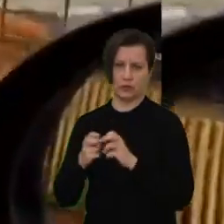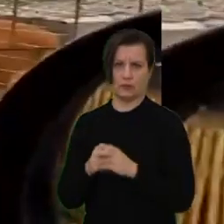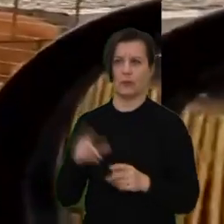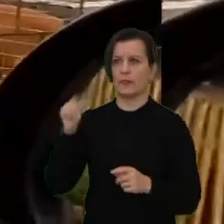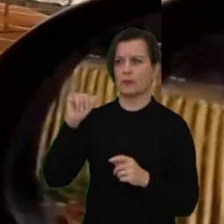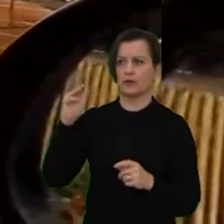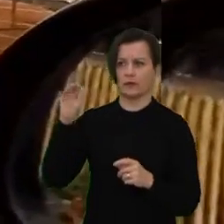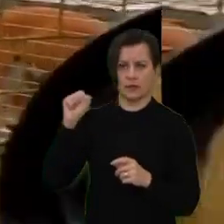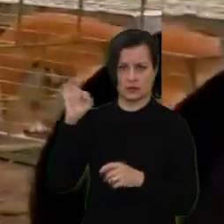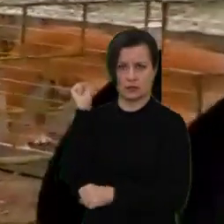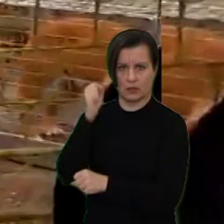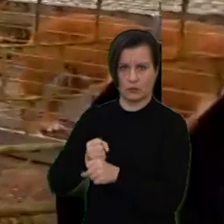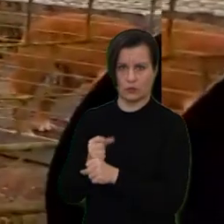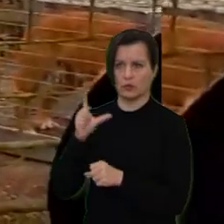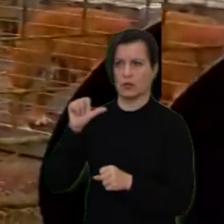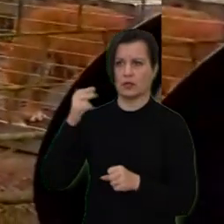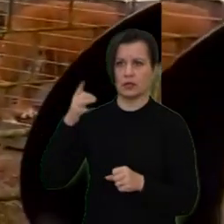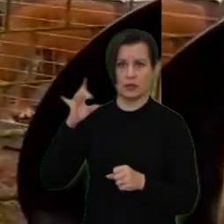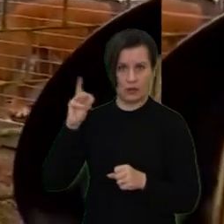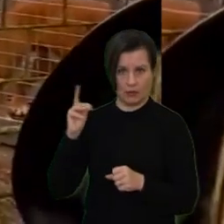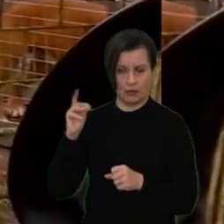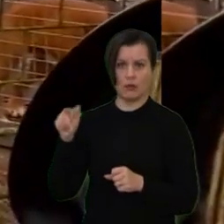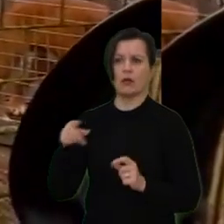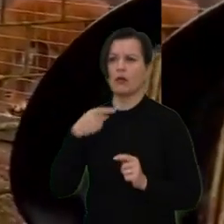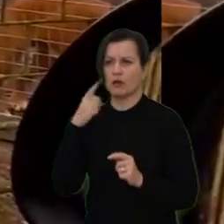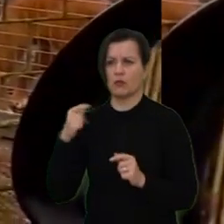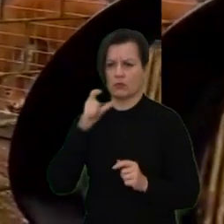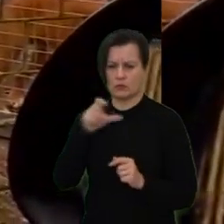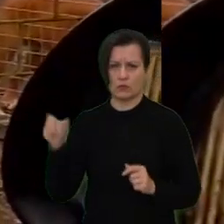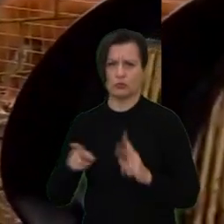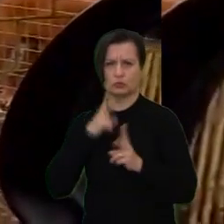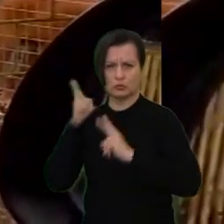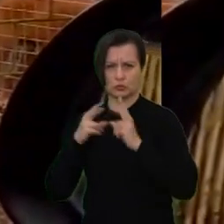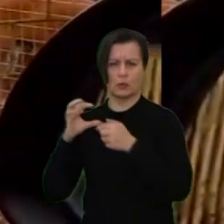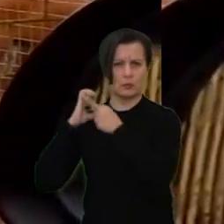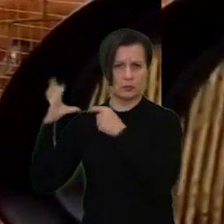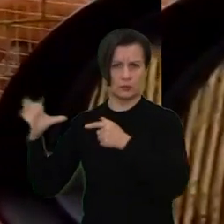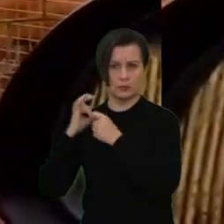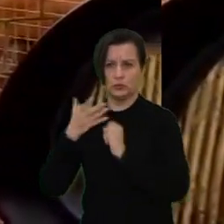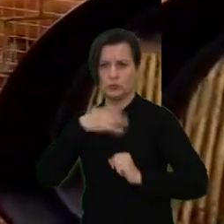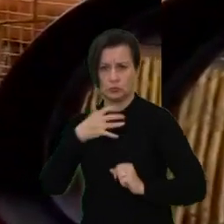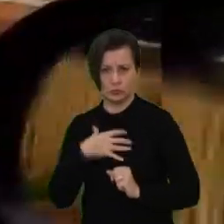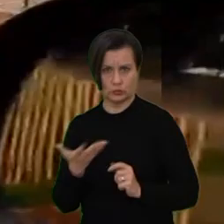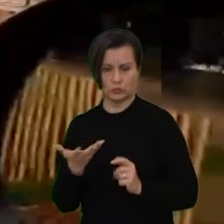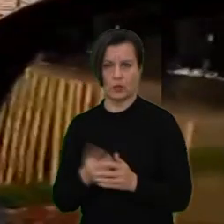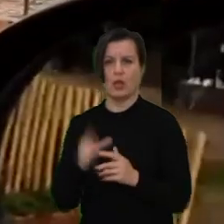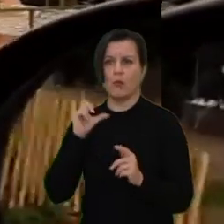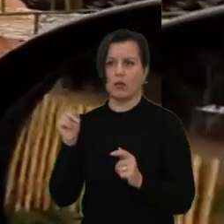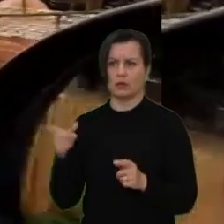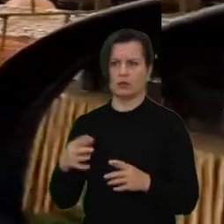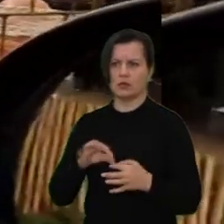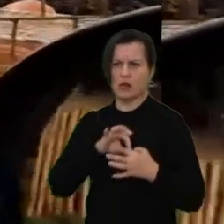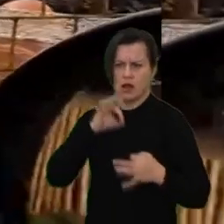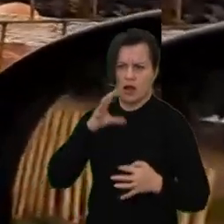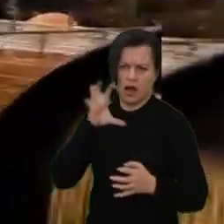Gyvūnų gerovės tarnybos PIFAS darbuotoja Greta Linkė pasakojo, kad gyventojai dažnai skundžiasi palaidais šunimis. Tačiau tokių